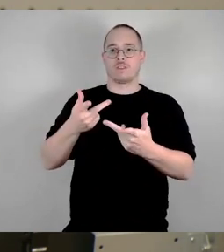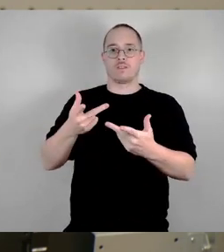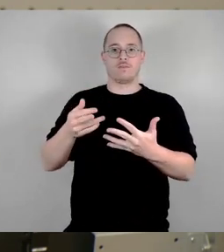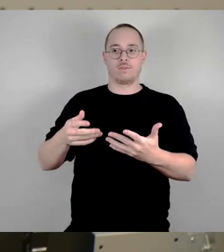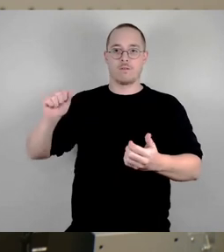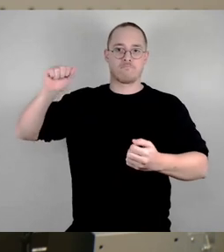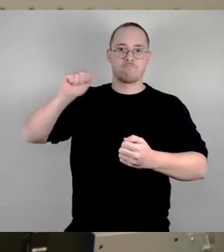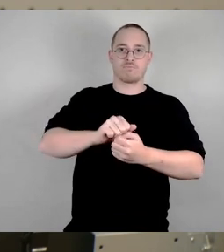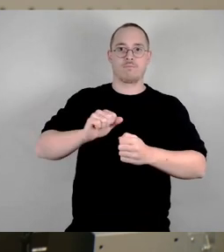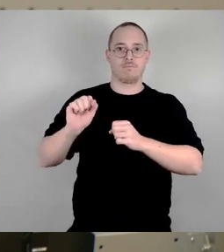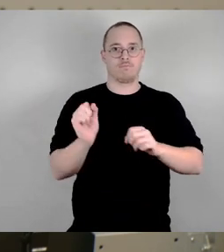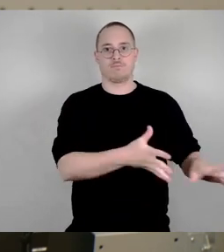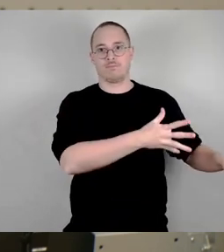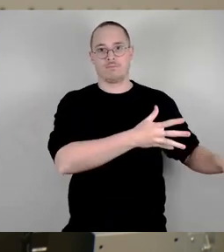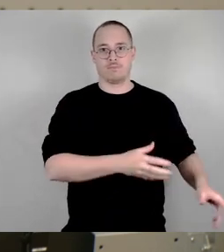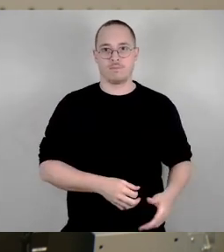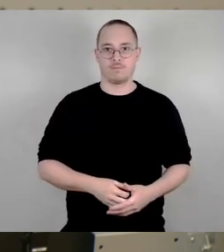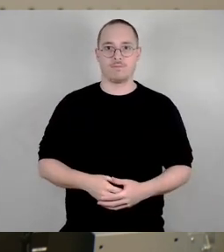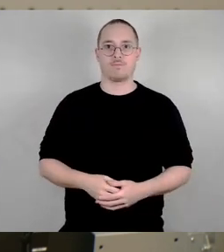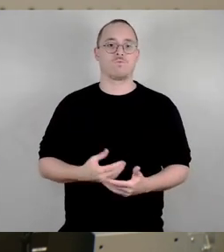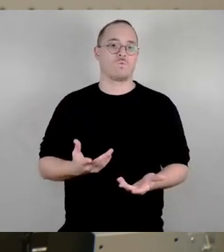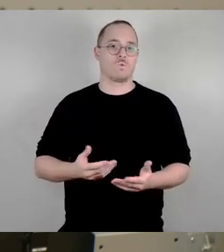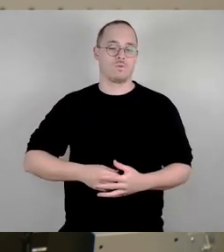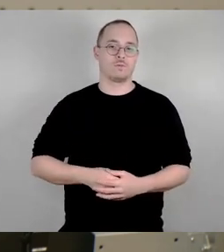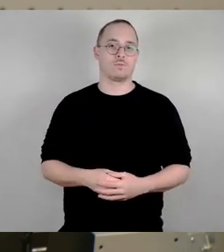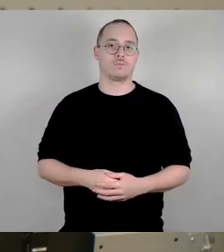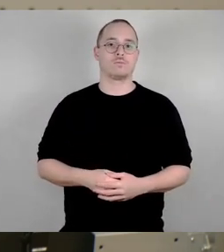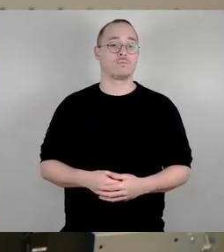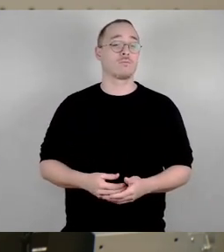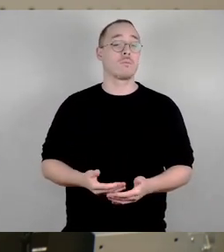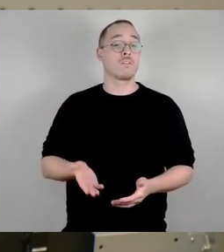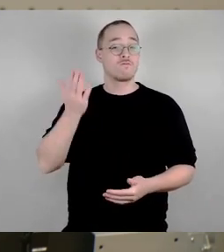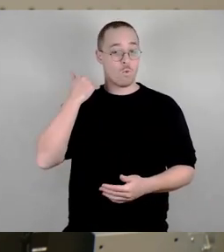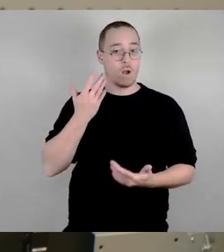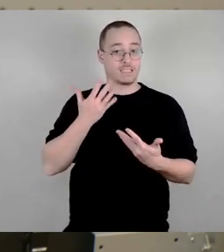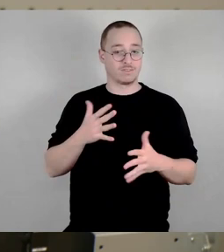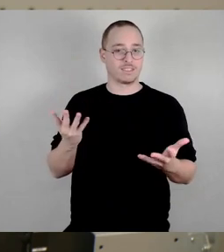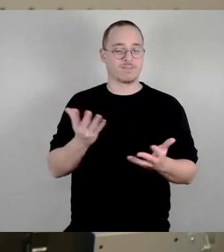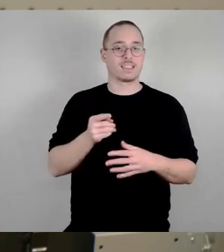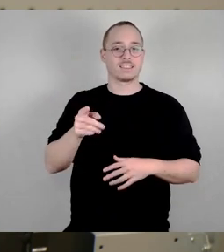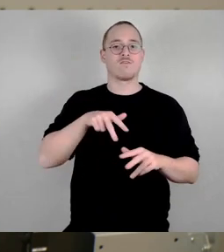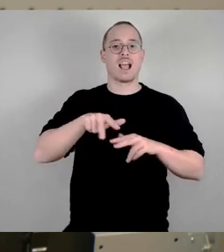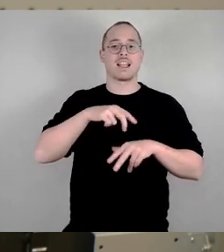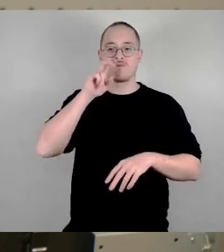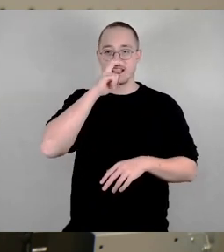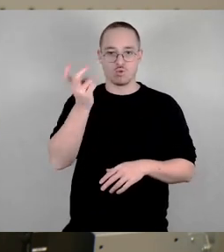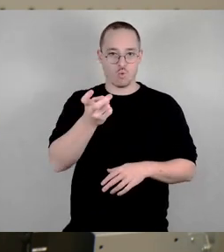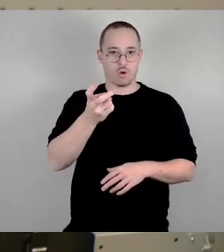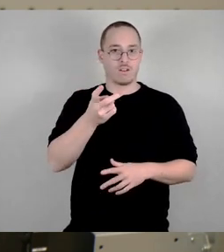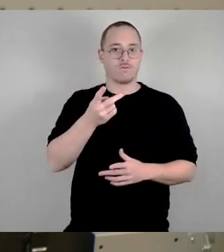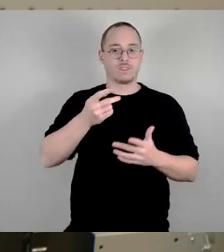Man hat diesen Verkehrsversuch ja vorher simuliert und die Simulation hat ergeben, dass es hier eine erhebliche